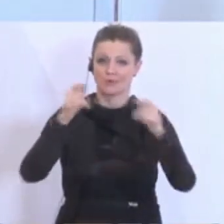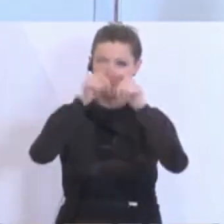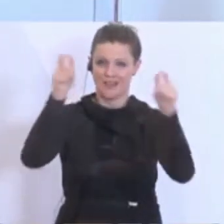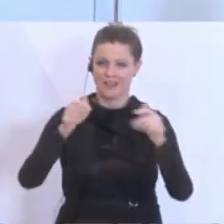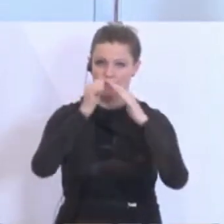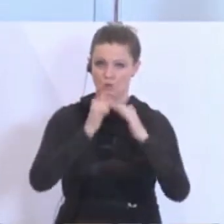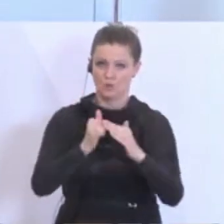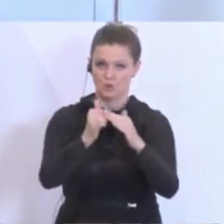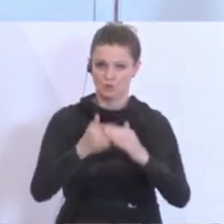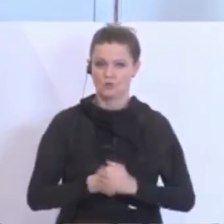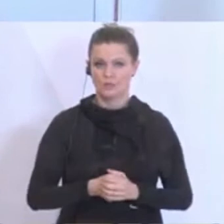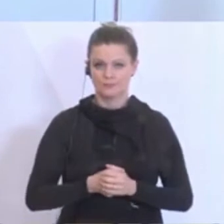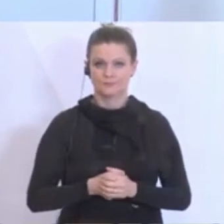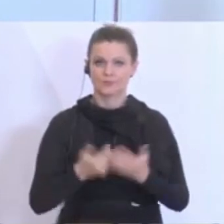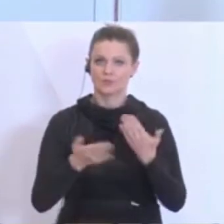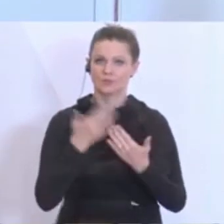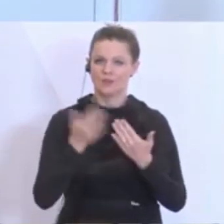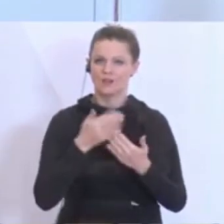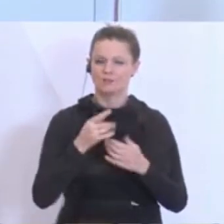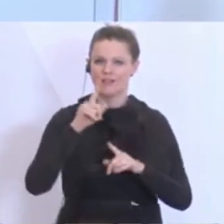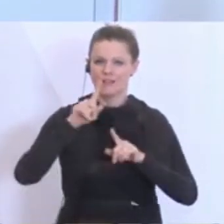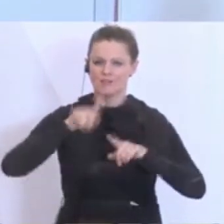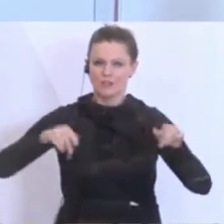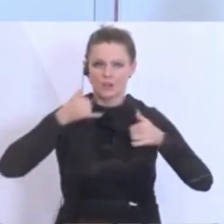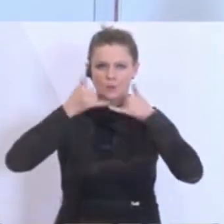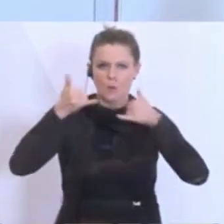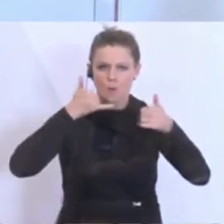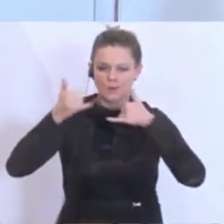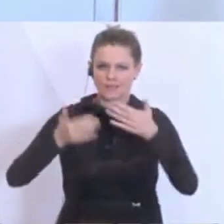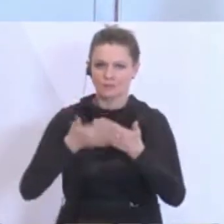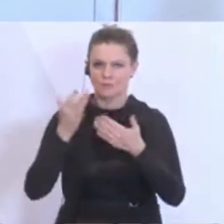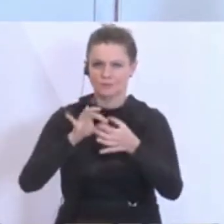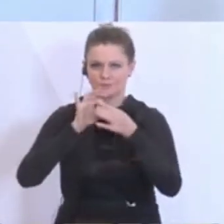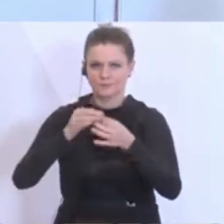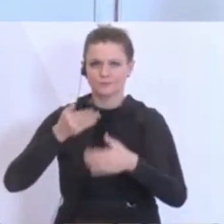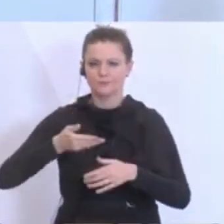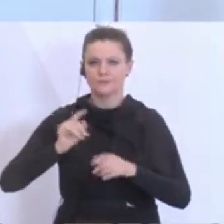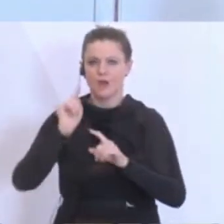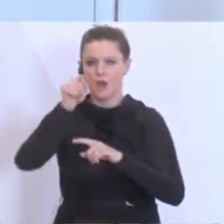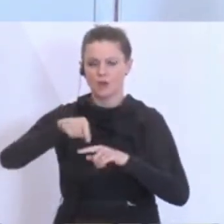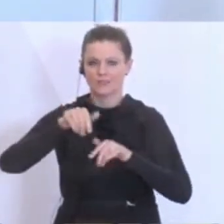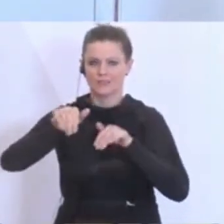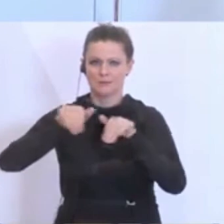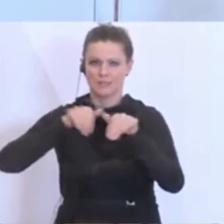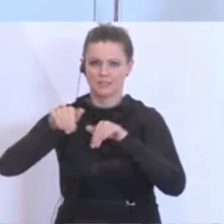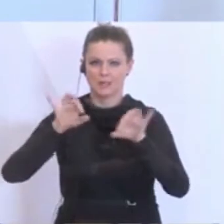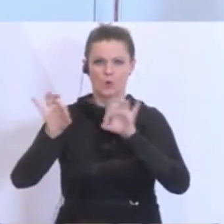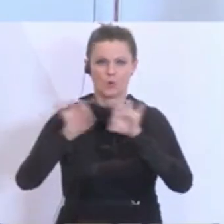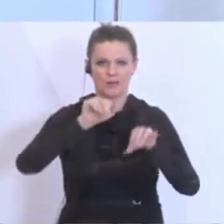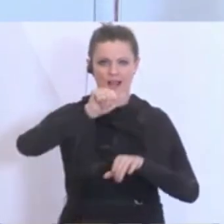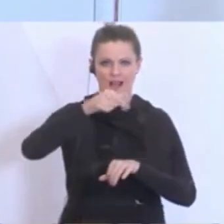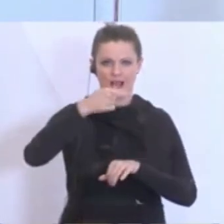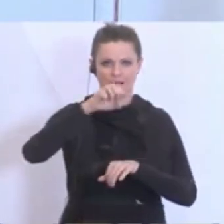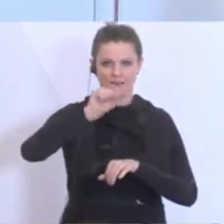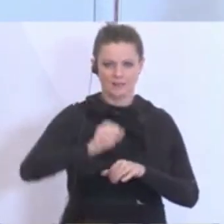wie zum Beispiel die verschiedenen Hotlines, sei es beim Außenministerium oder auch bei der AGES. Zusätzlich